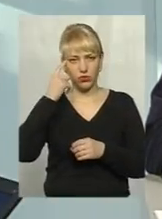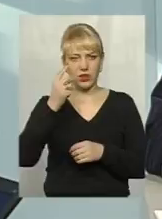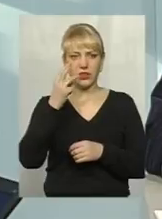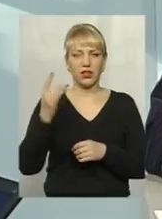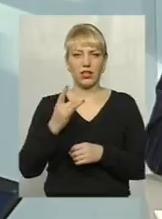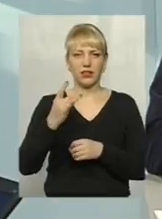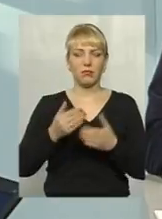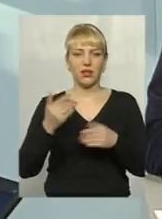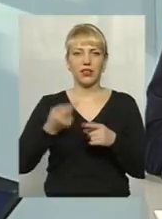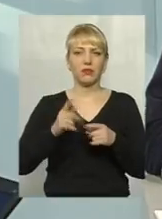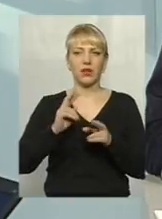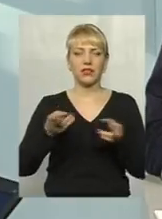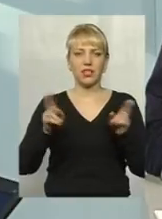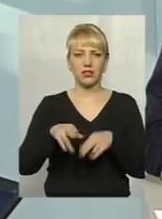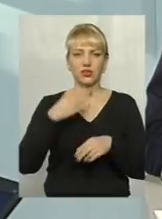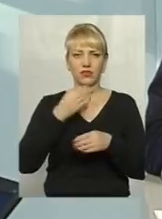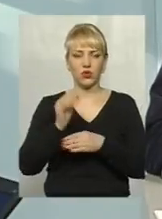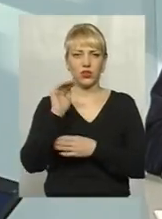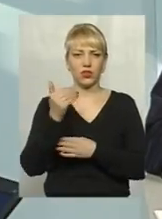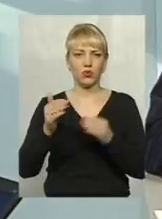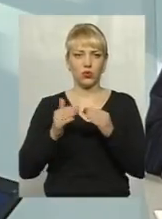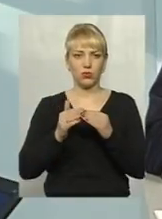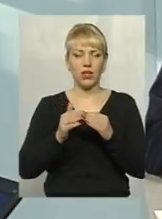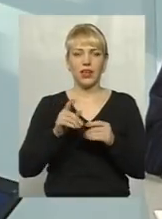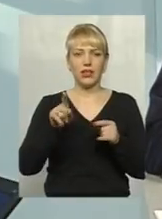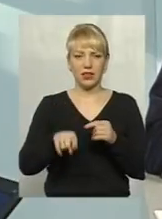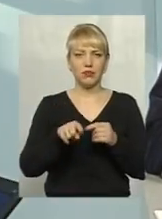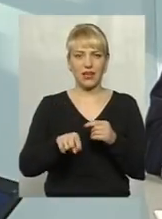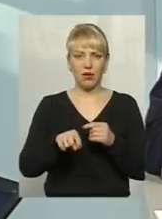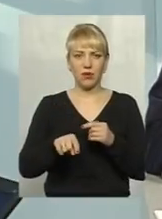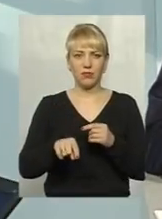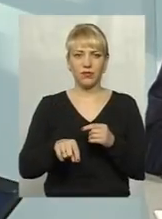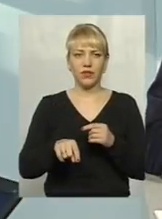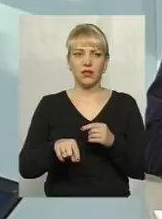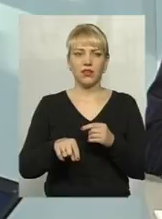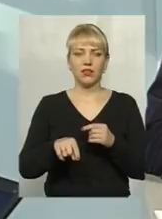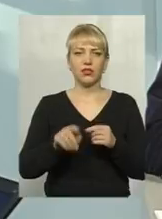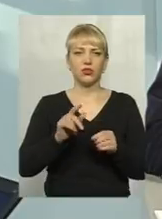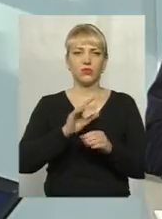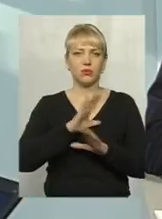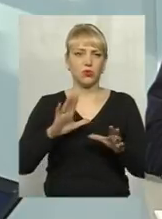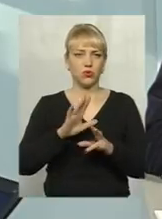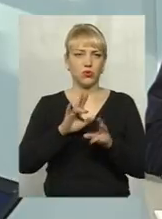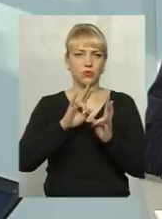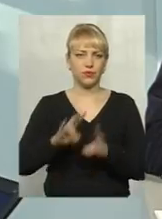перед тим, як залишити свою малолітню дитину вдома, і тим самим наразити її на смертельну небезпеку.